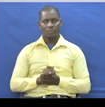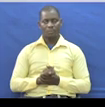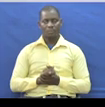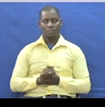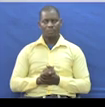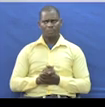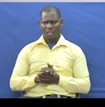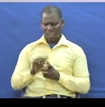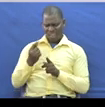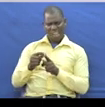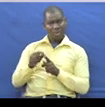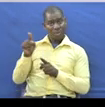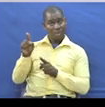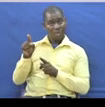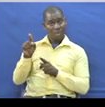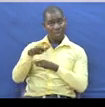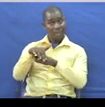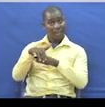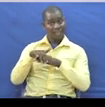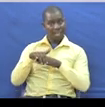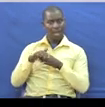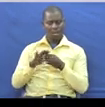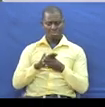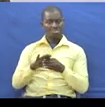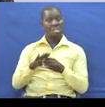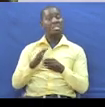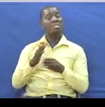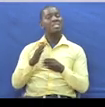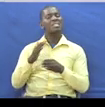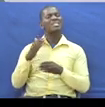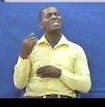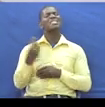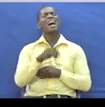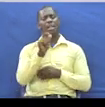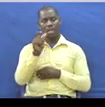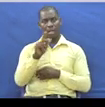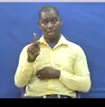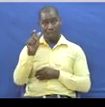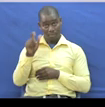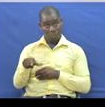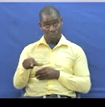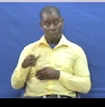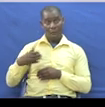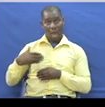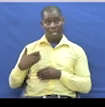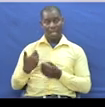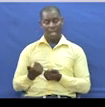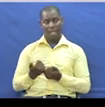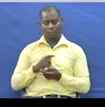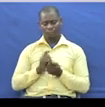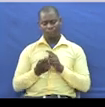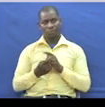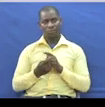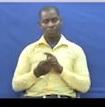Neno Hili Laking Gileza Linatumika Sana Pali Ambapo Muto Sasa Anataka Kama Kuitimisha Kwa Mba